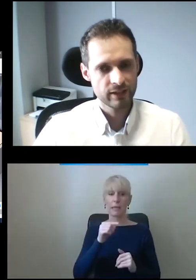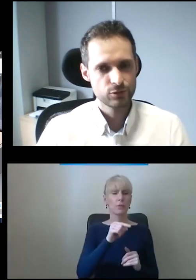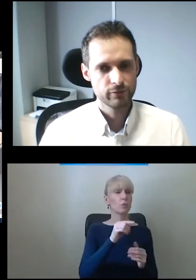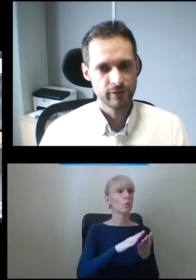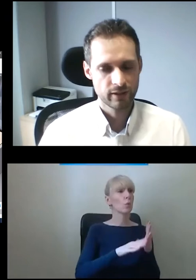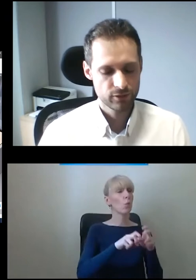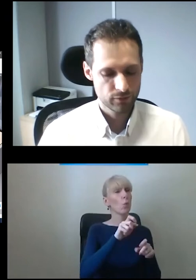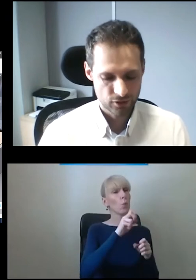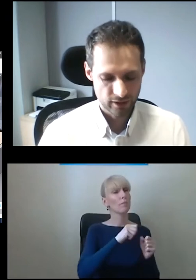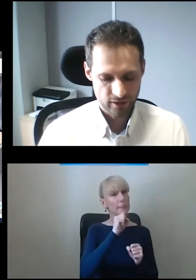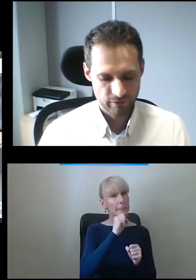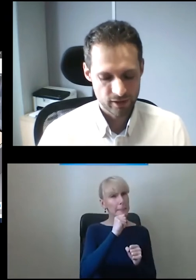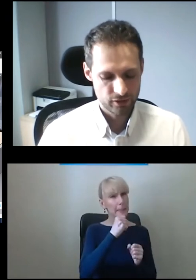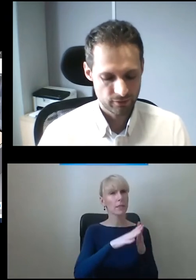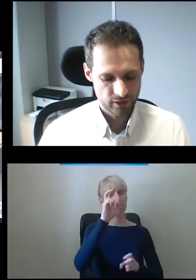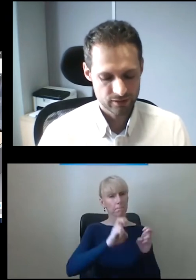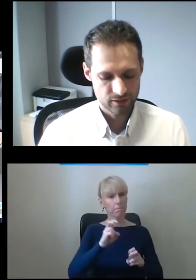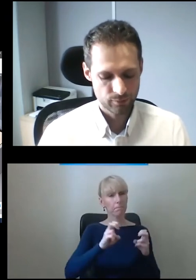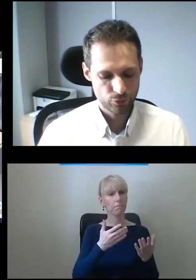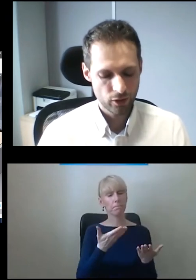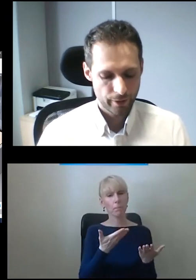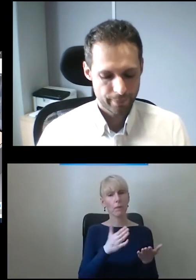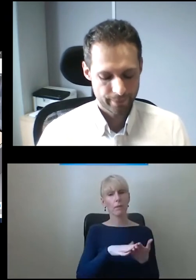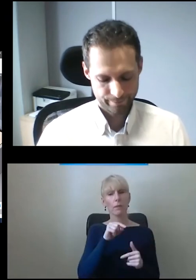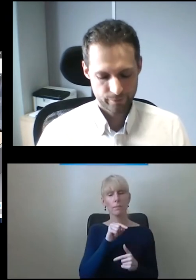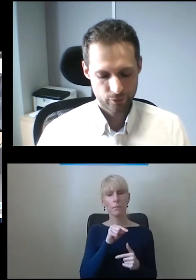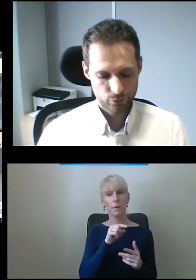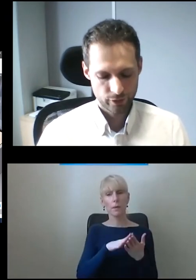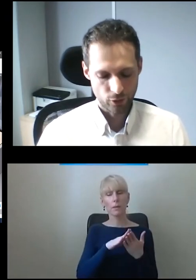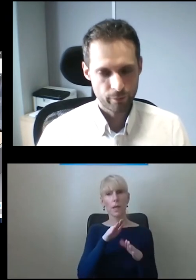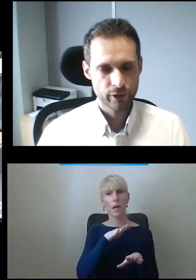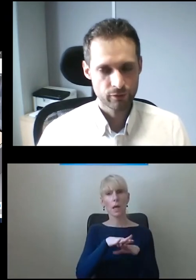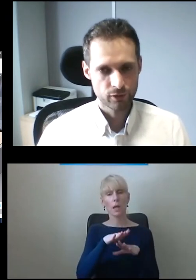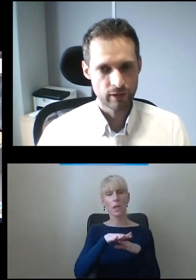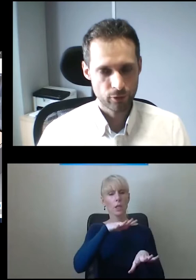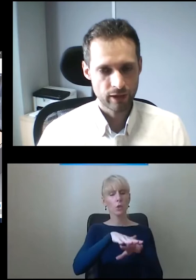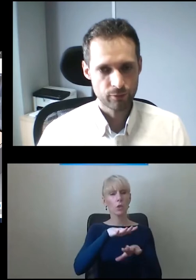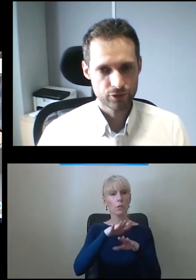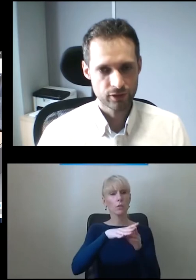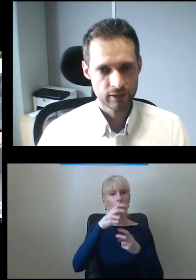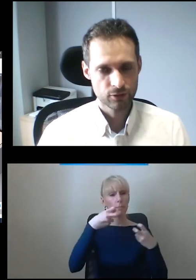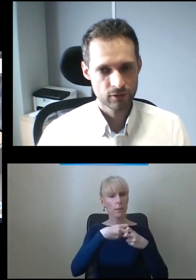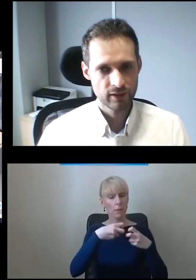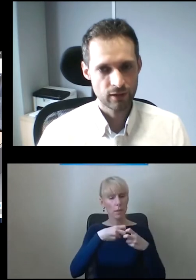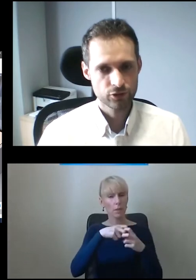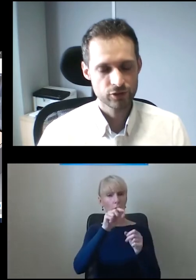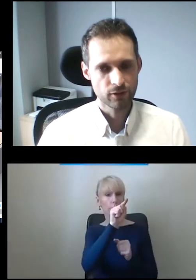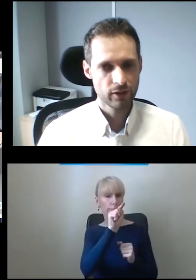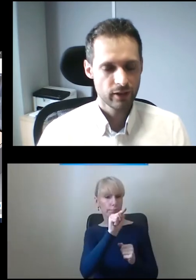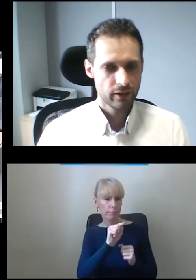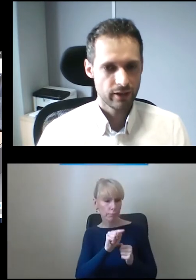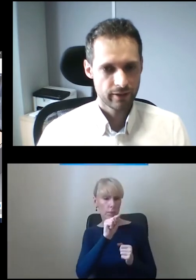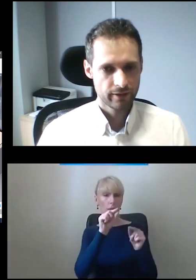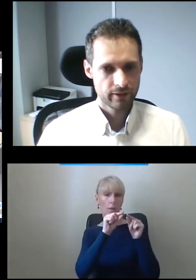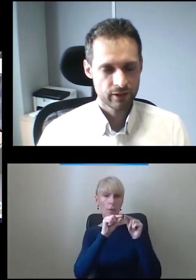krańcówek, czyli takich wejść i wyjść dla systemu, który operuje tą windą, dla programu, czyli dla tego sterownika logicznego.